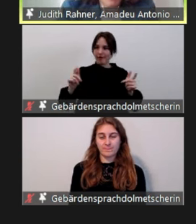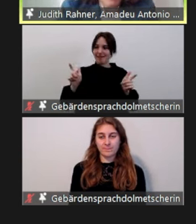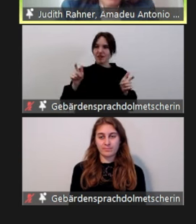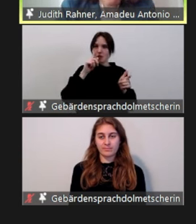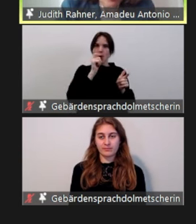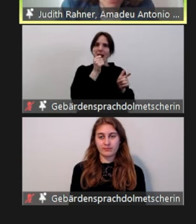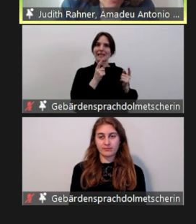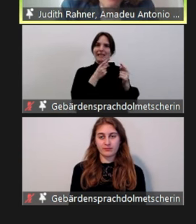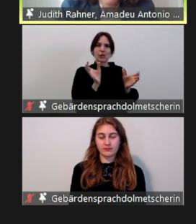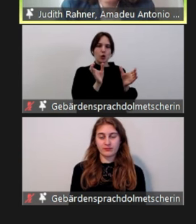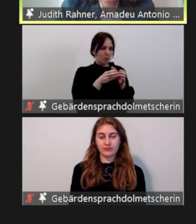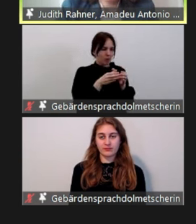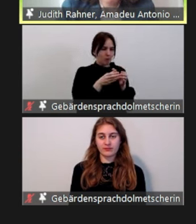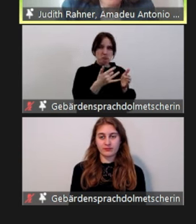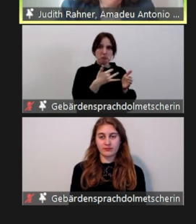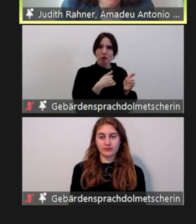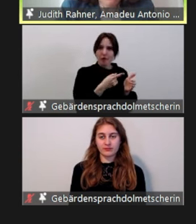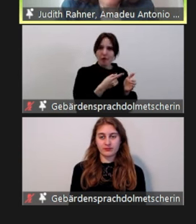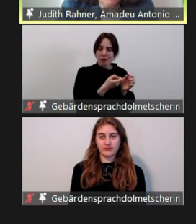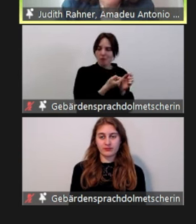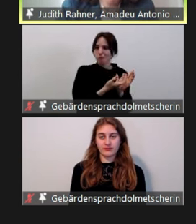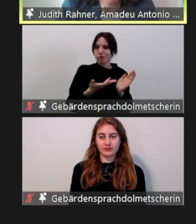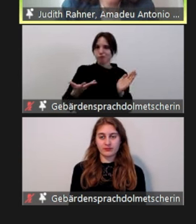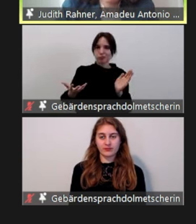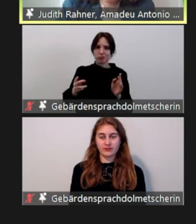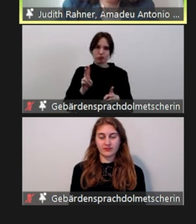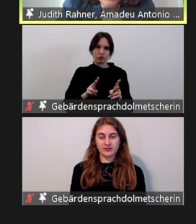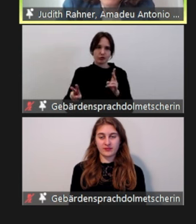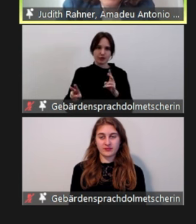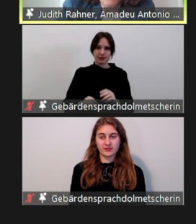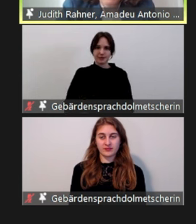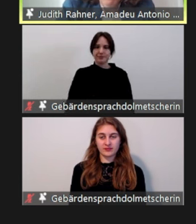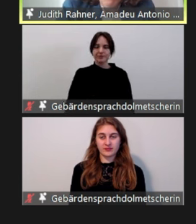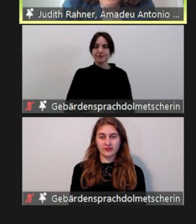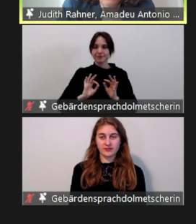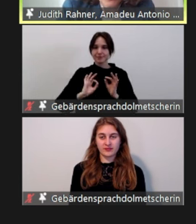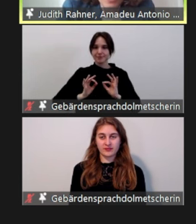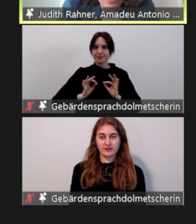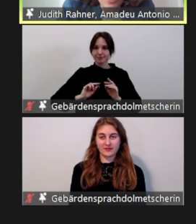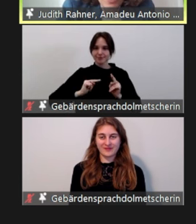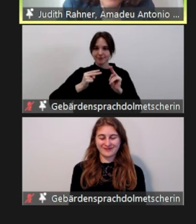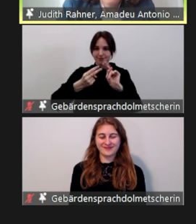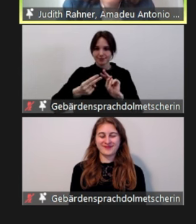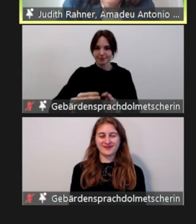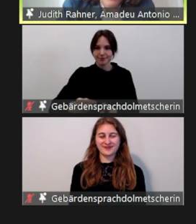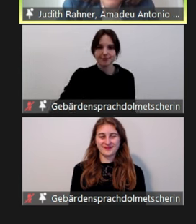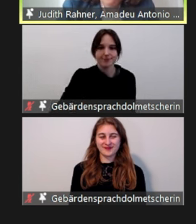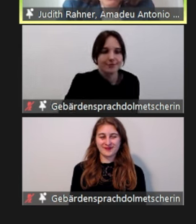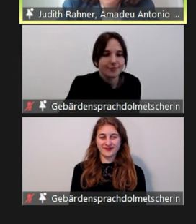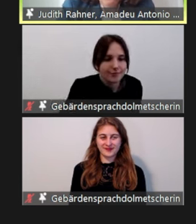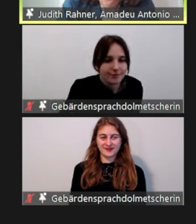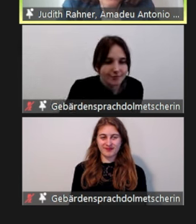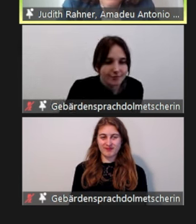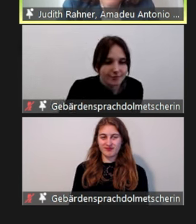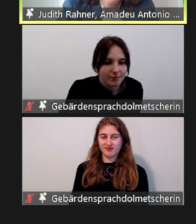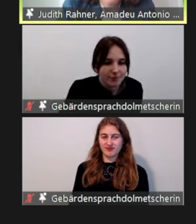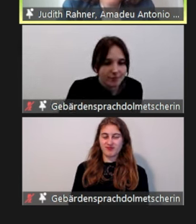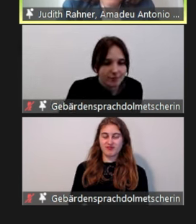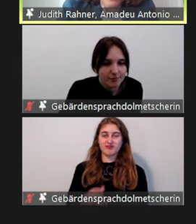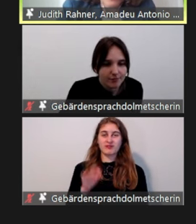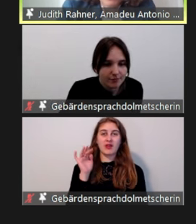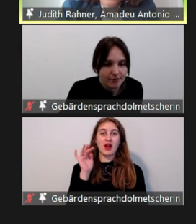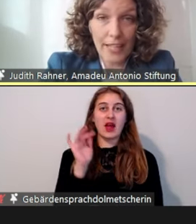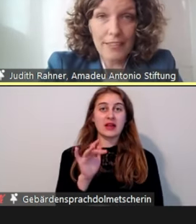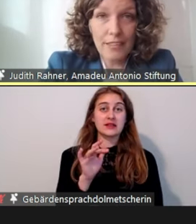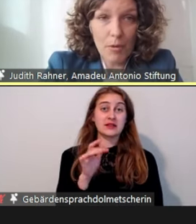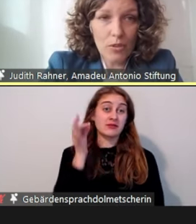Bereiche sind betroffen. Der vierte Punkt, Antifeminismus wirkt, das kann man wirklich auch zeigen, kann zum Rückzug führen, hatte ich